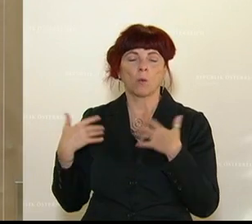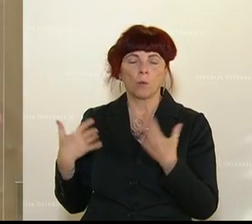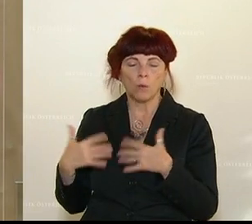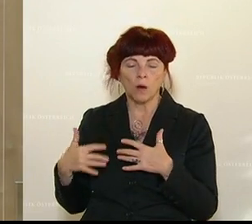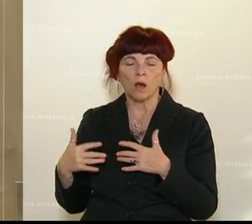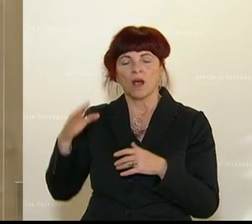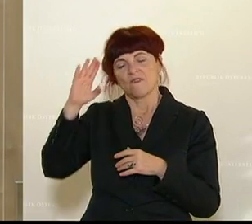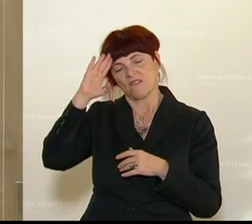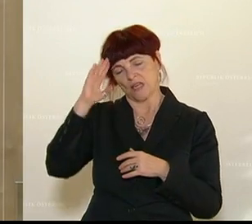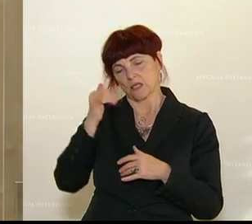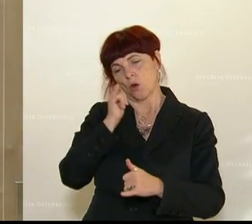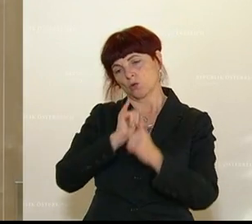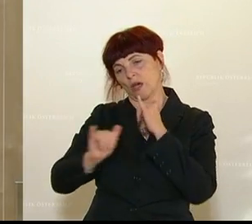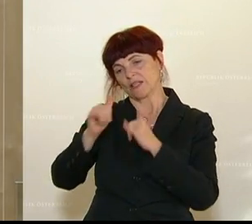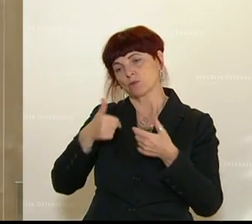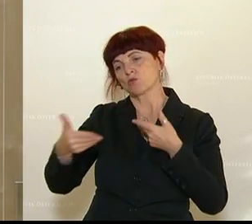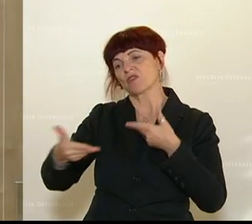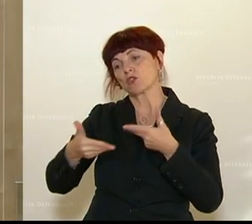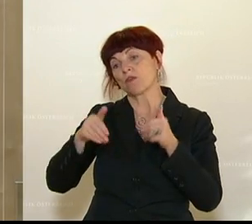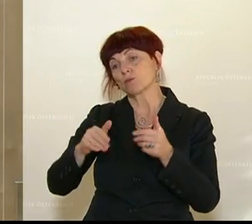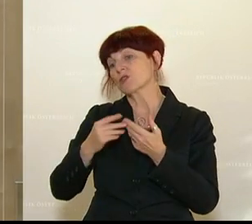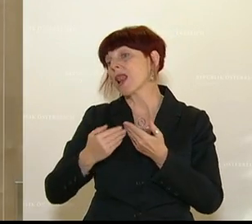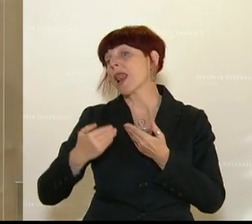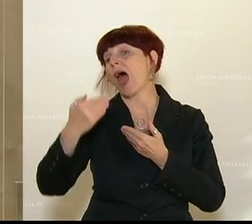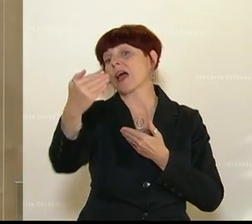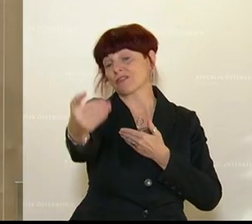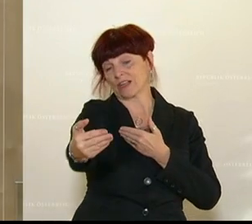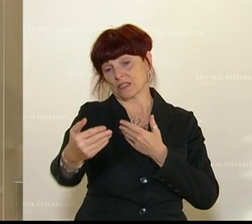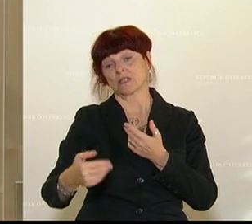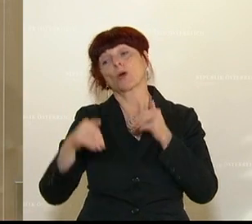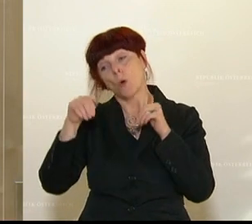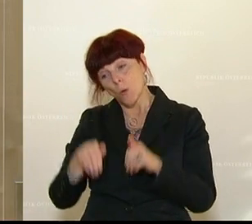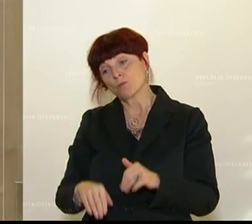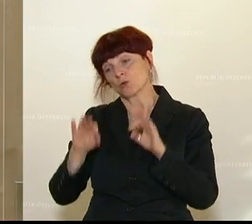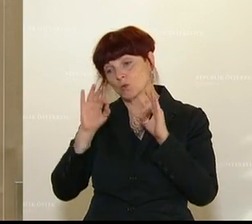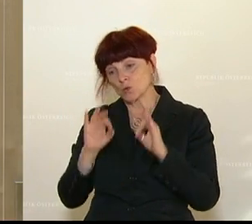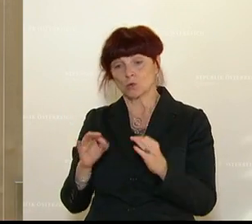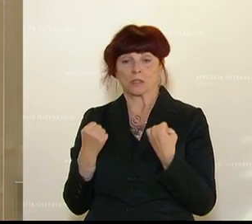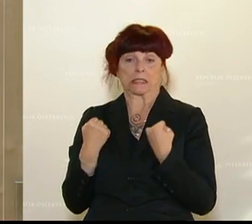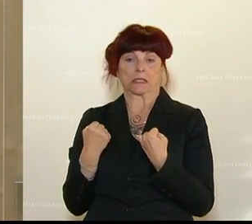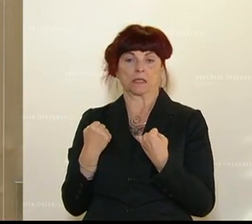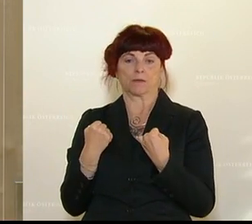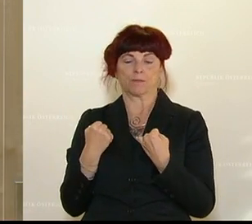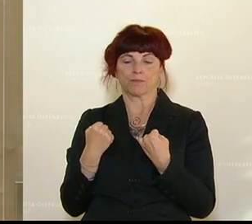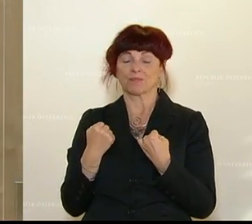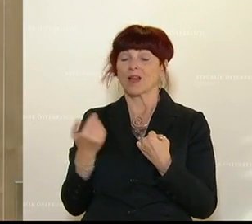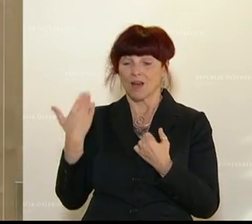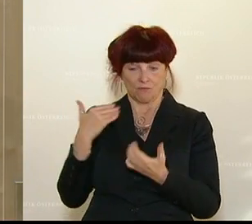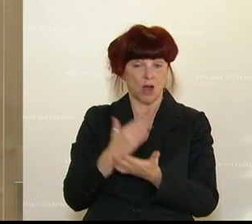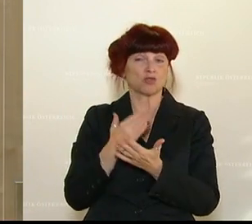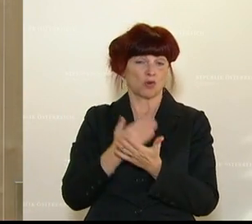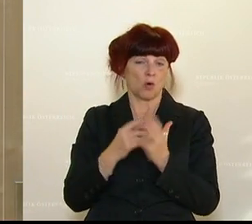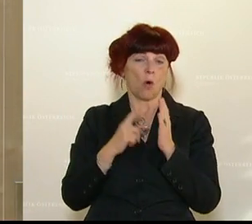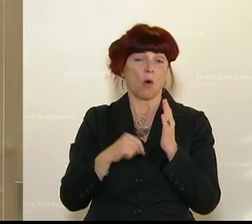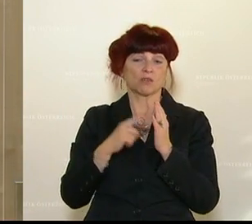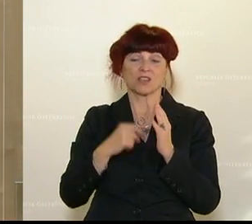langfristig auf sichere Beine stellen müssen. Und ich habe es schon öfters betont, der enorme Konkurrenzdruck und